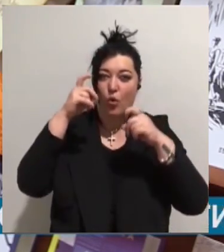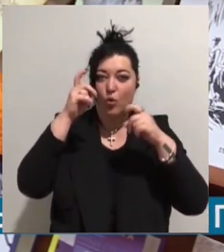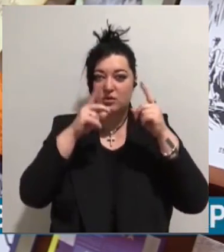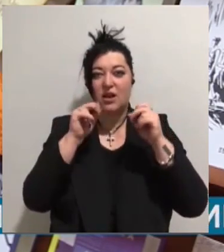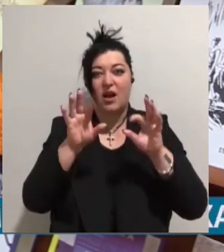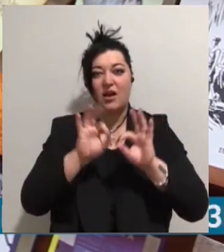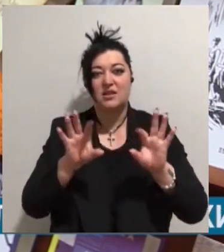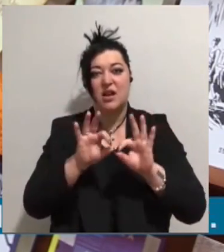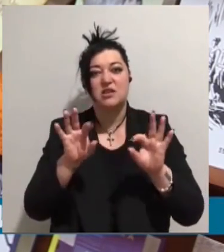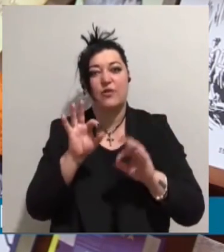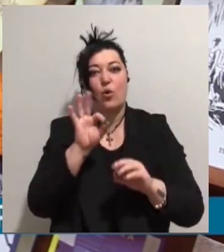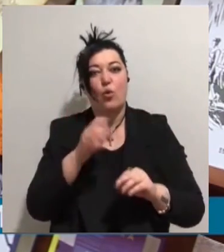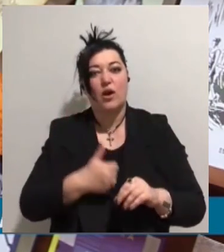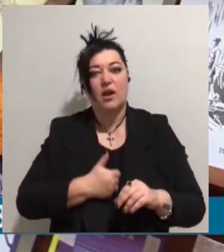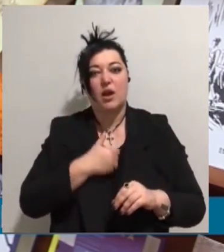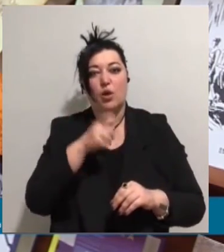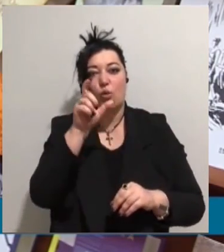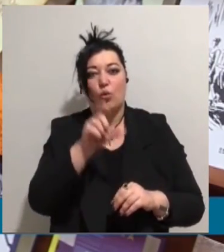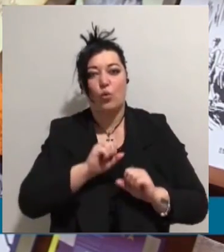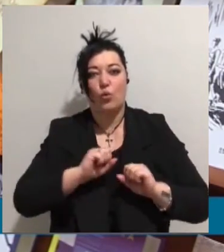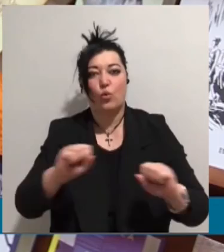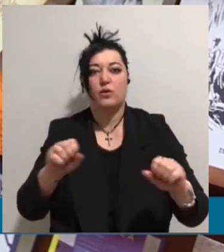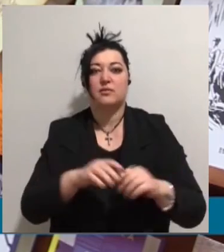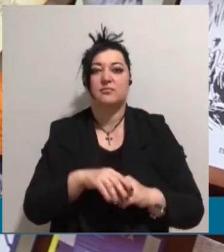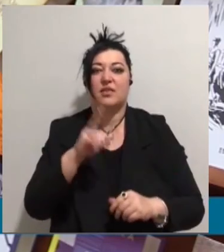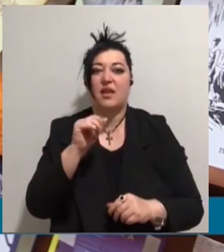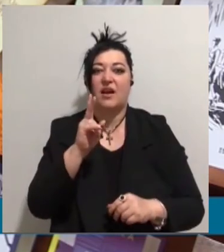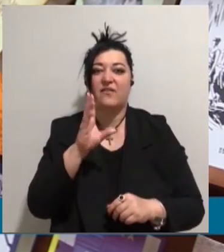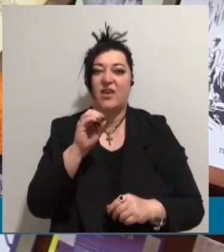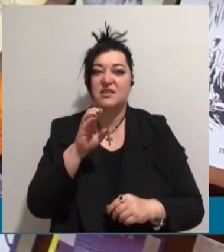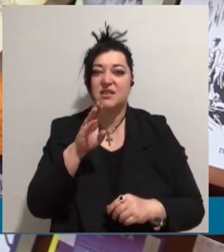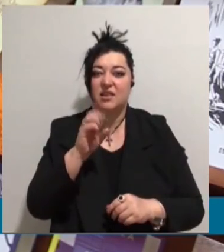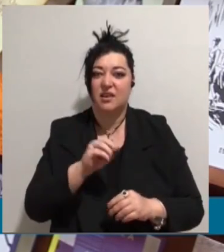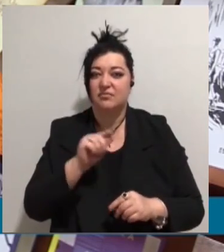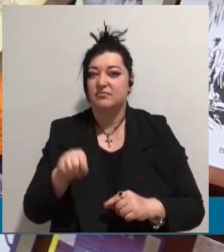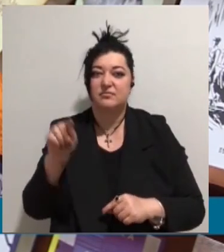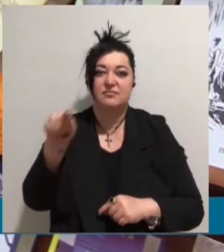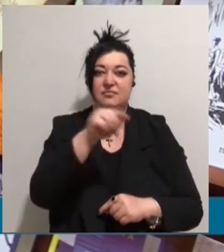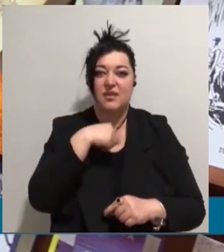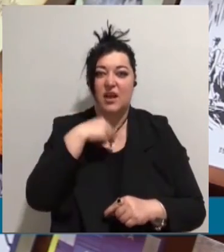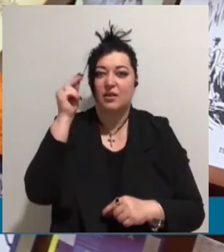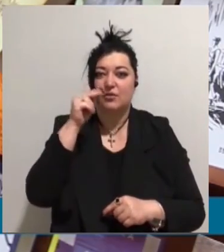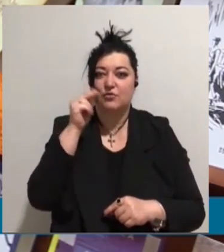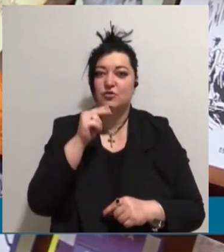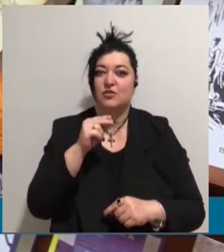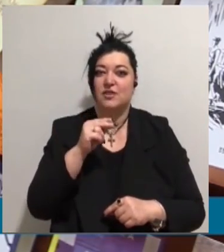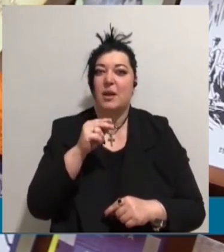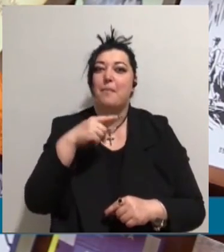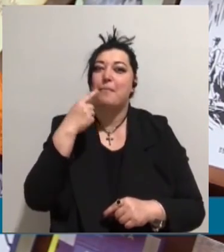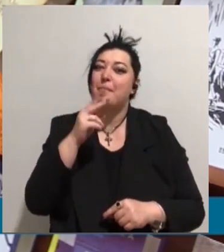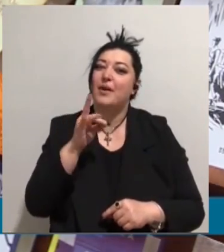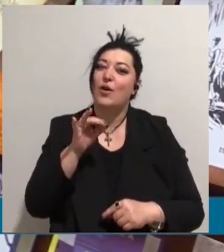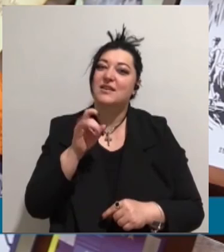І на квесті я навчилася произносити